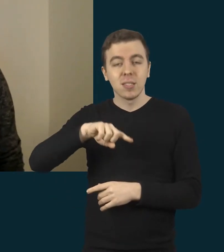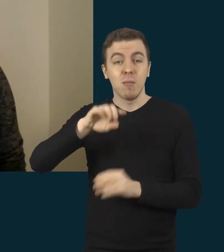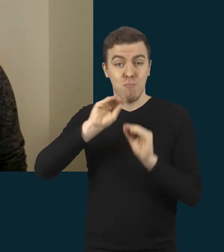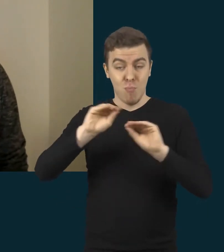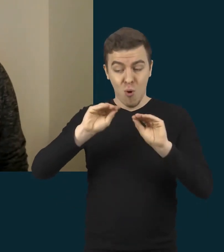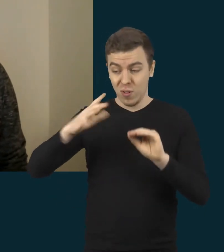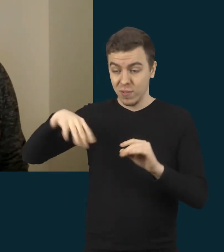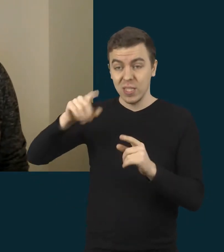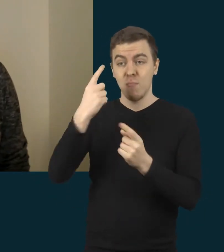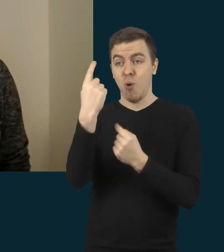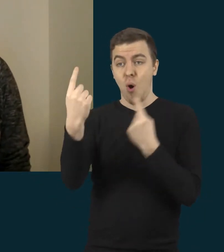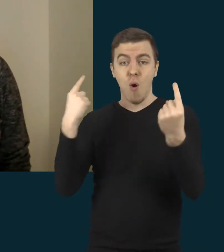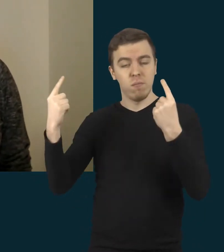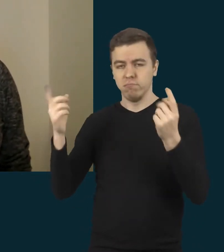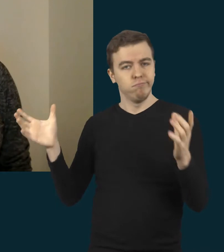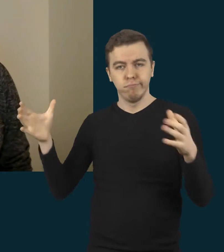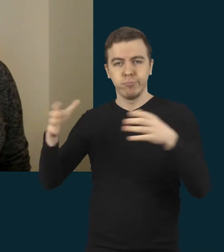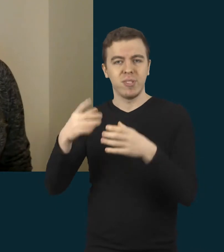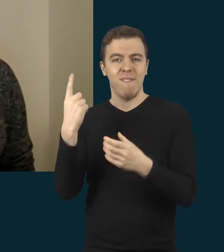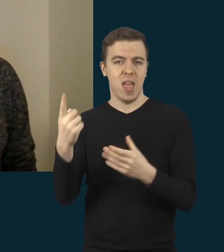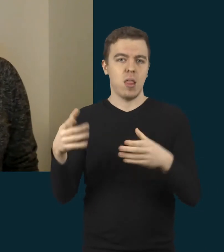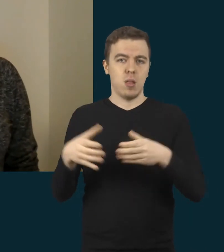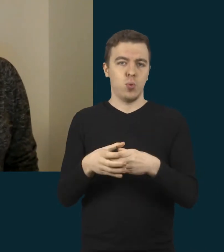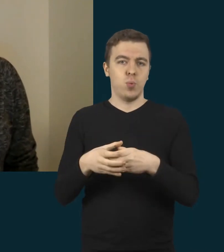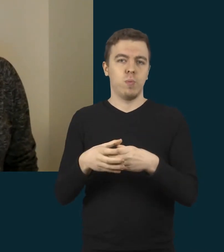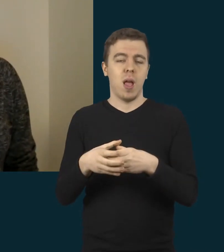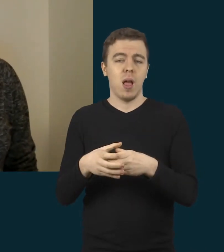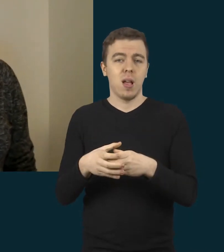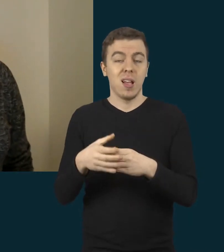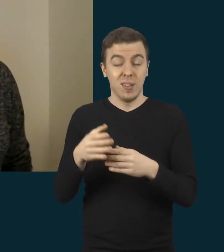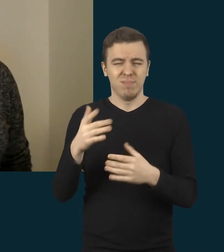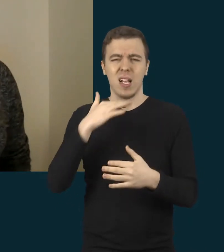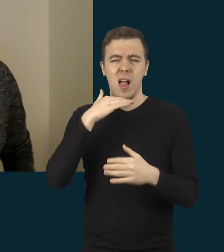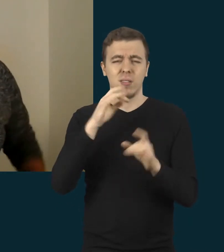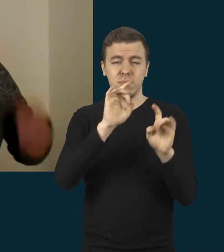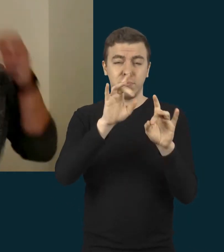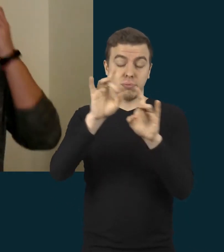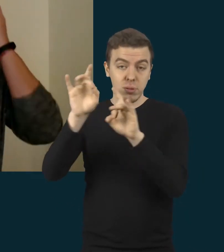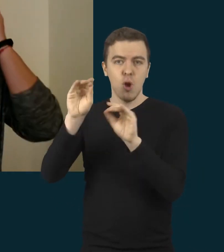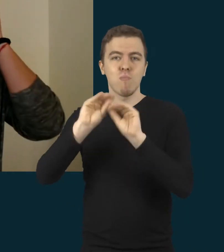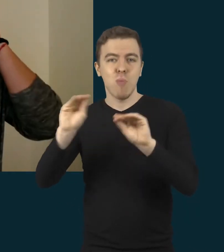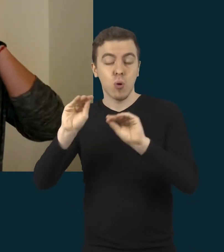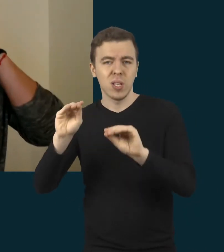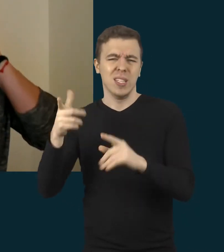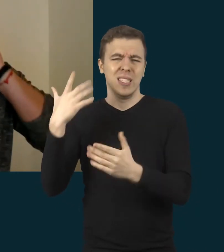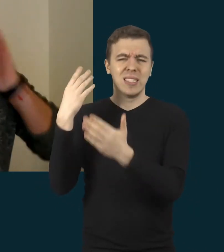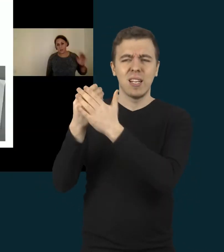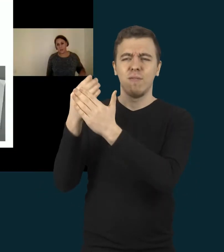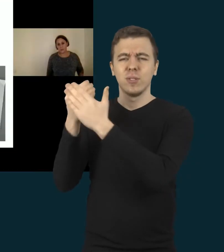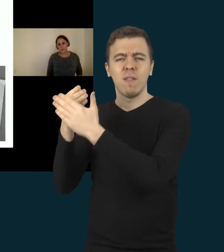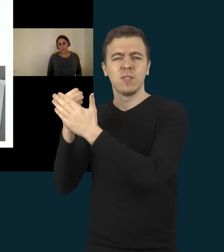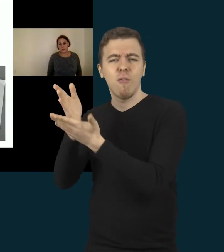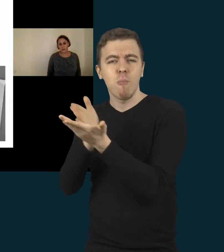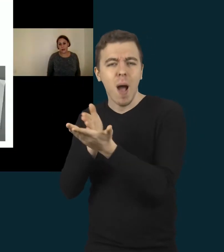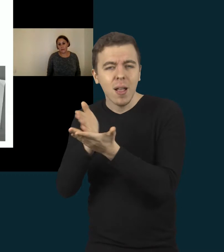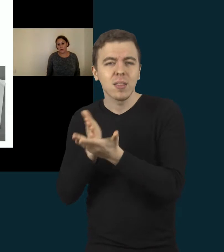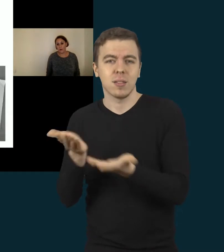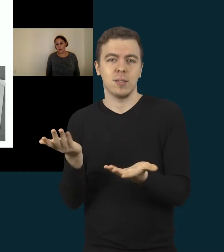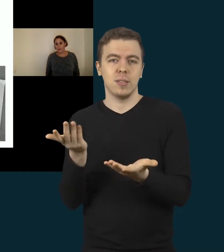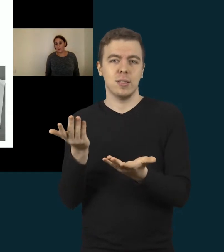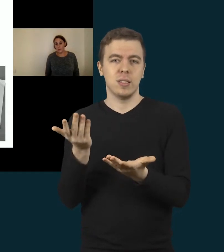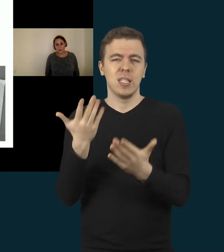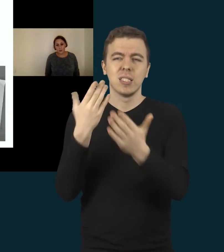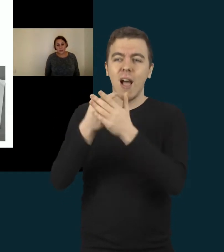sakykime, grupę. Tai atskiru klasių mokytojai, kiekvieno su savo patirtimi, kiekvieno su savo